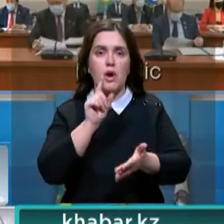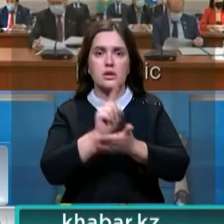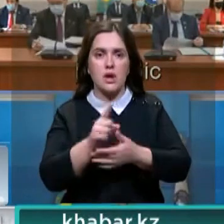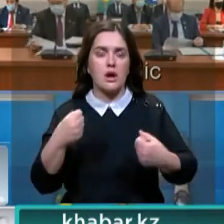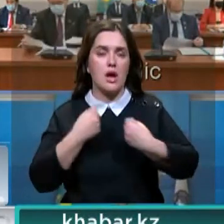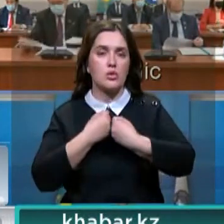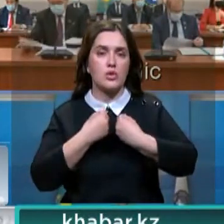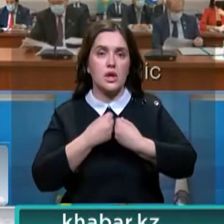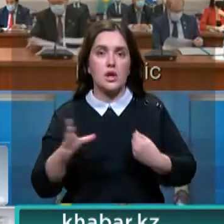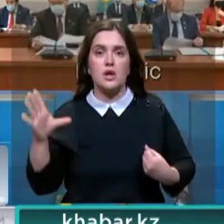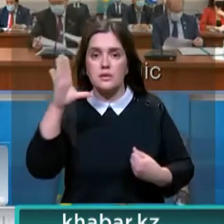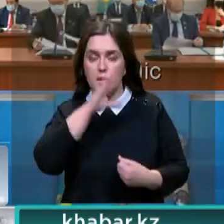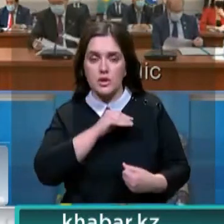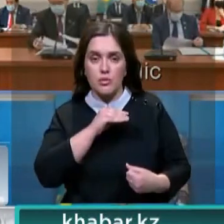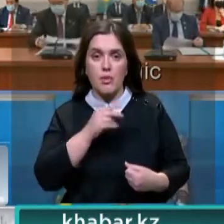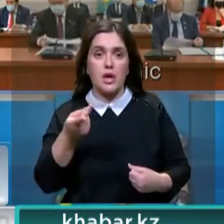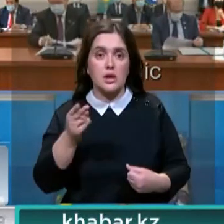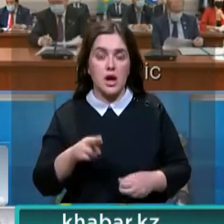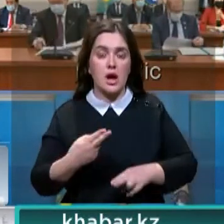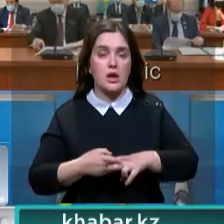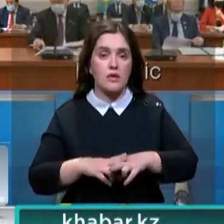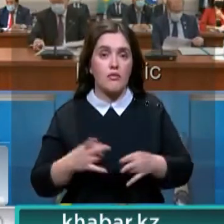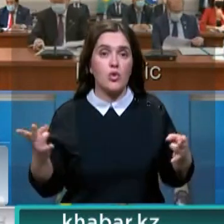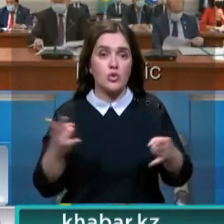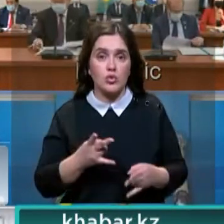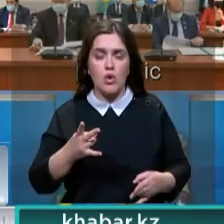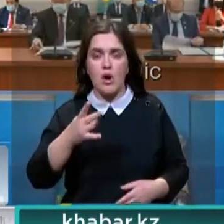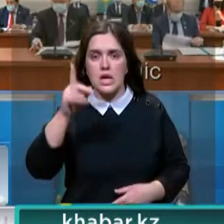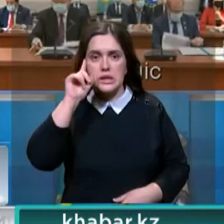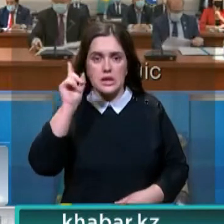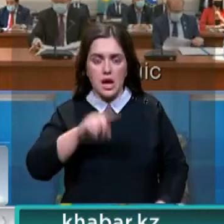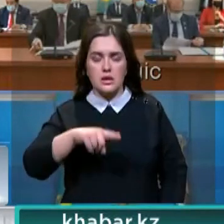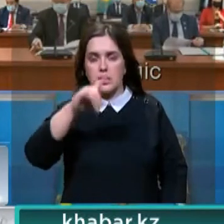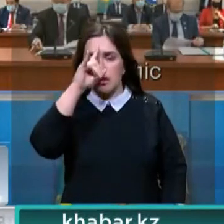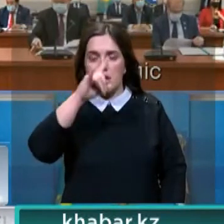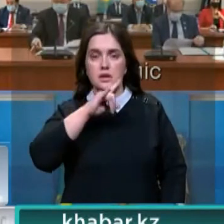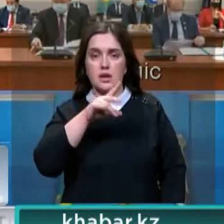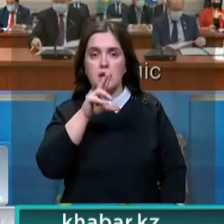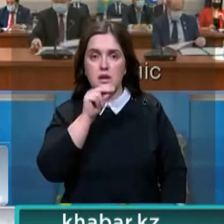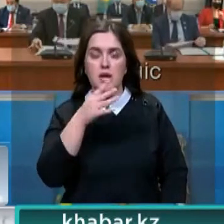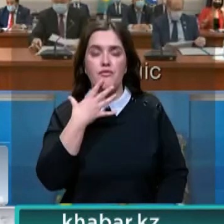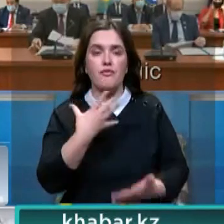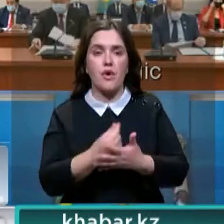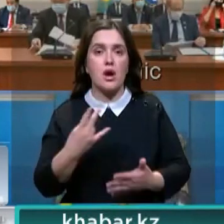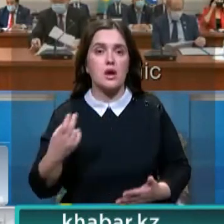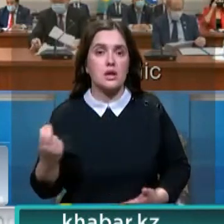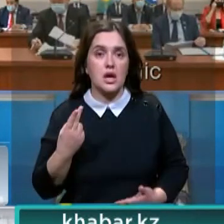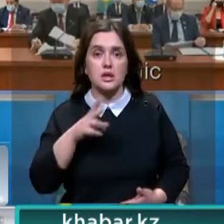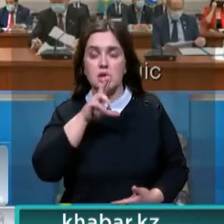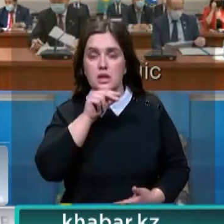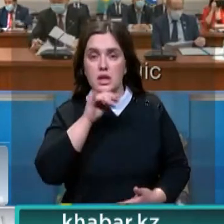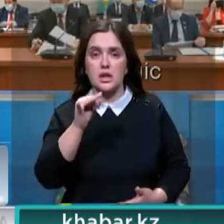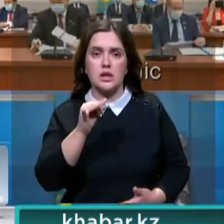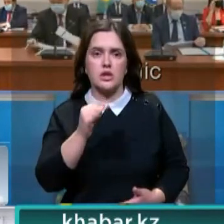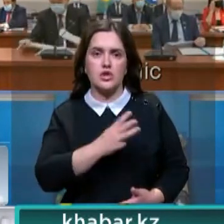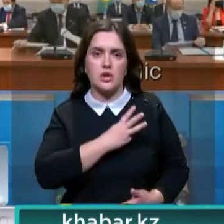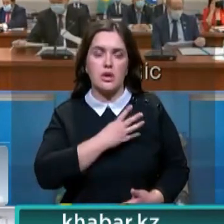конкурентоспособными. А для этого нужно владеть и государственным языком, и своим национальным языком, и